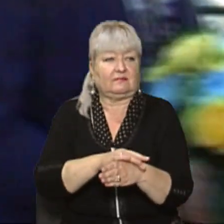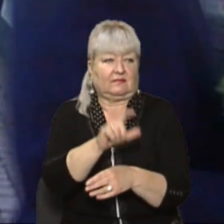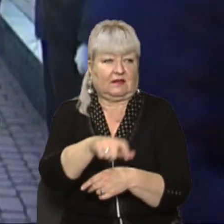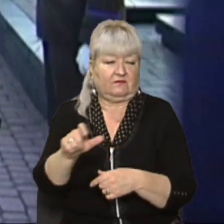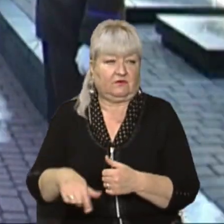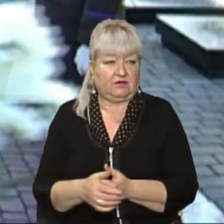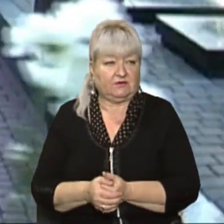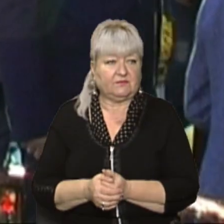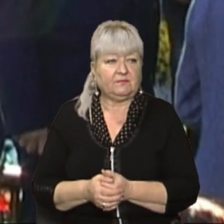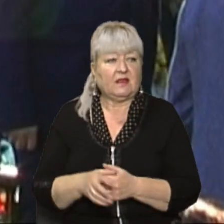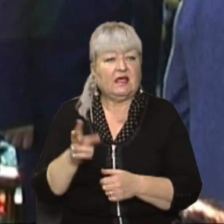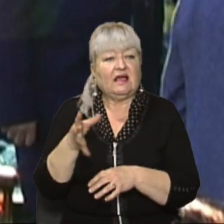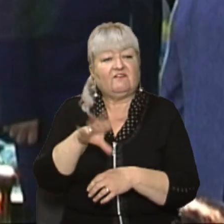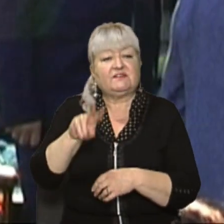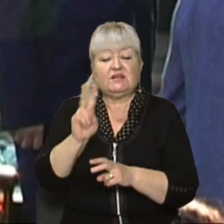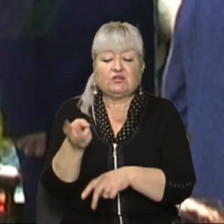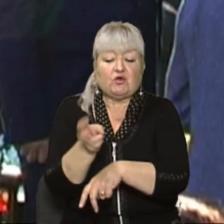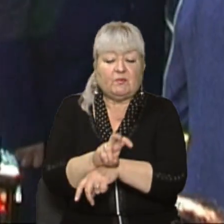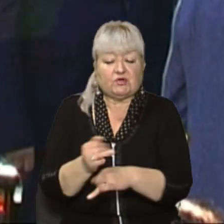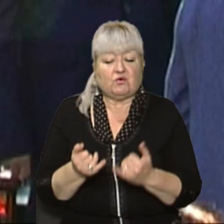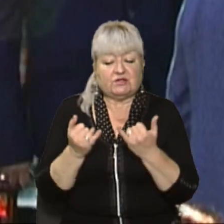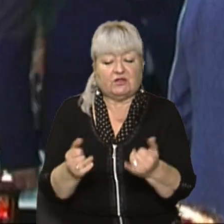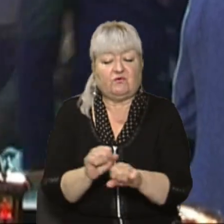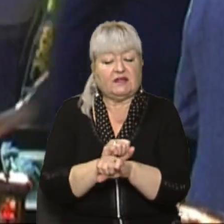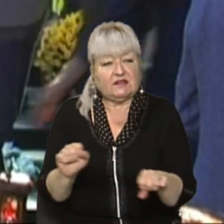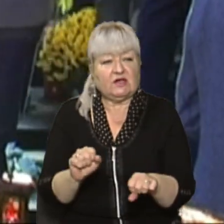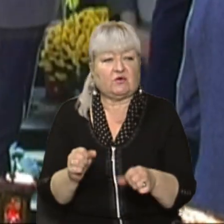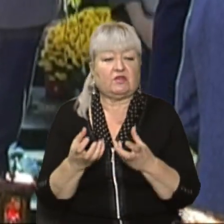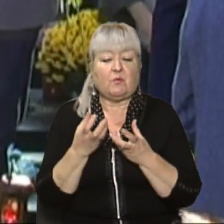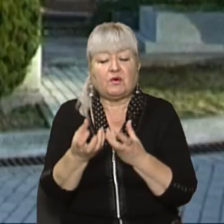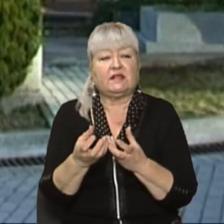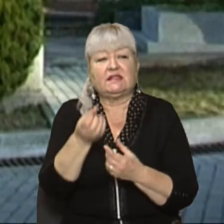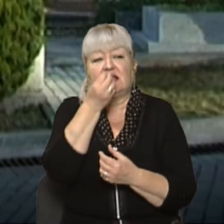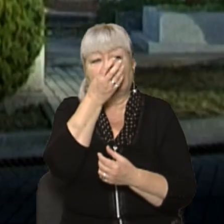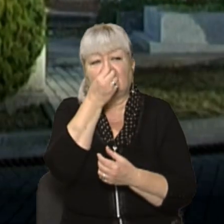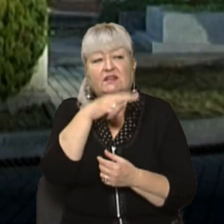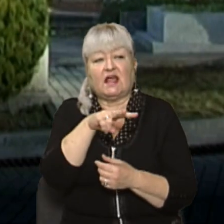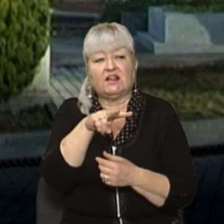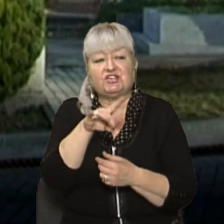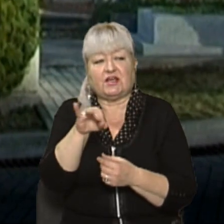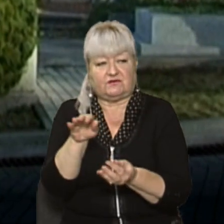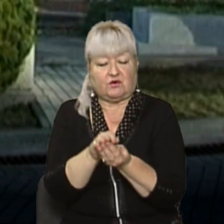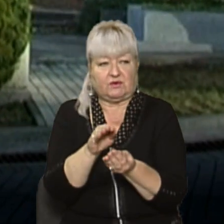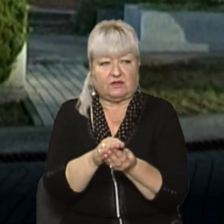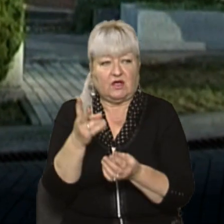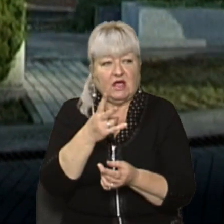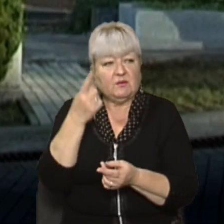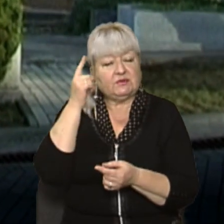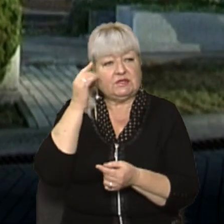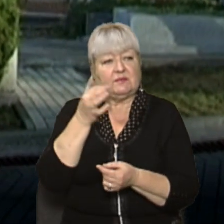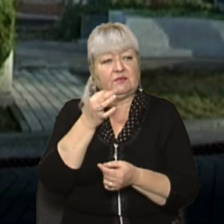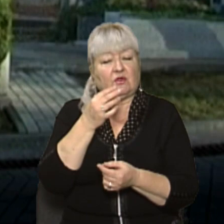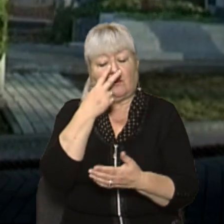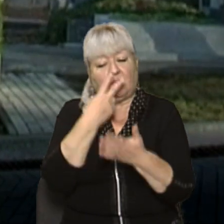всі, хто прийшов вшанувати героїв, покладали квіти до могил захисників на Личаківському кладовищі. Потрібно показати, що ми їх не забуваємо, кожного пам'ятаємо,